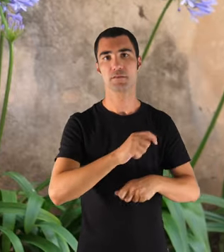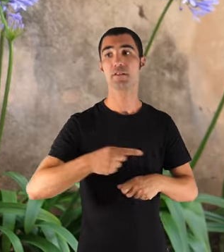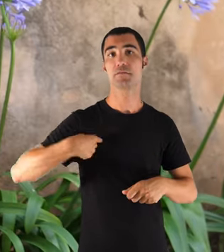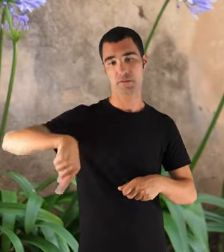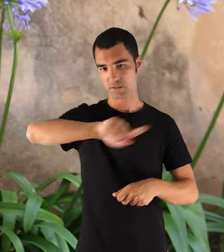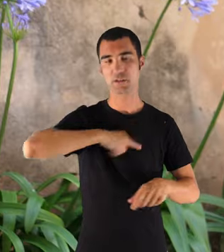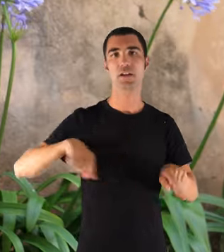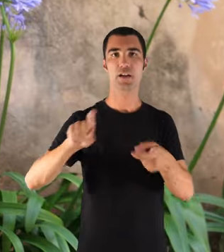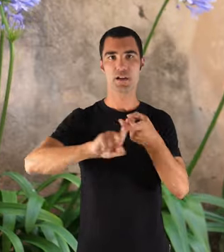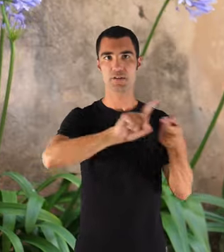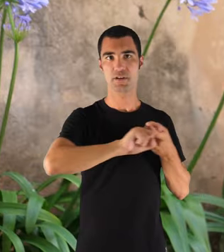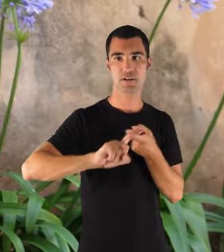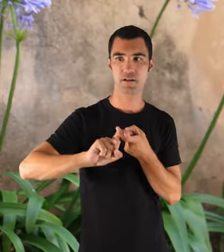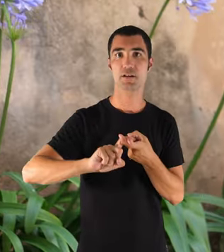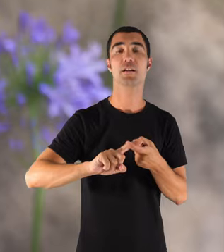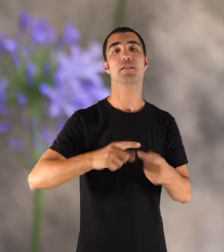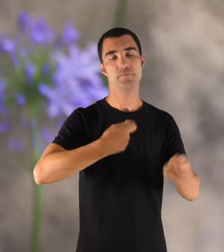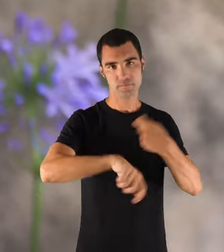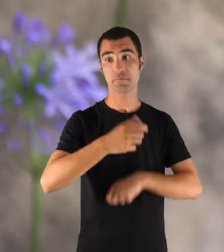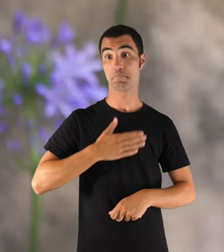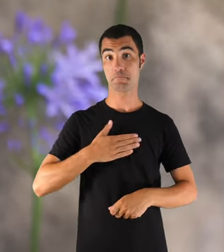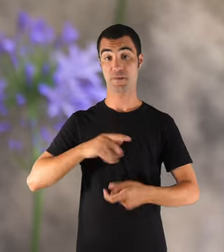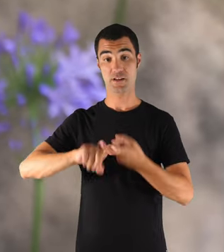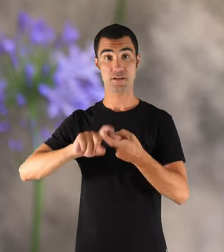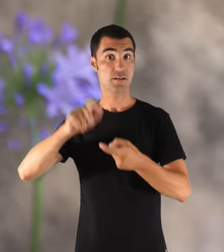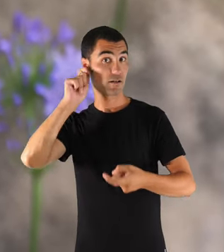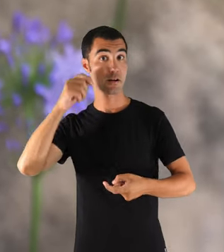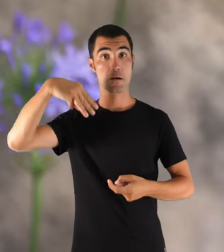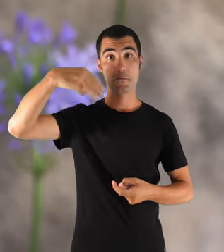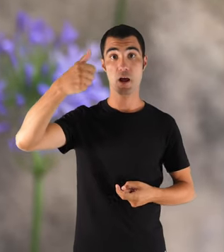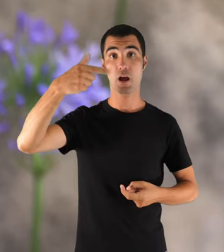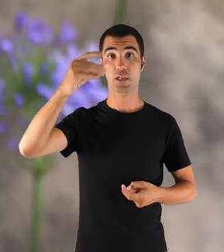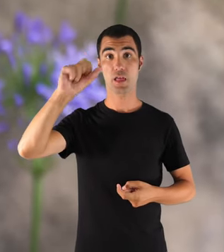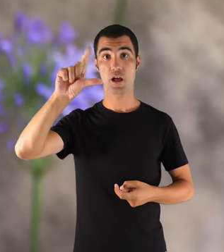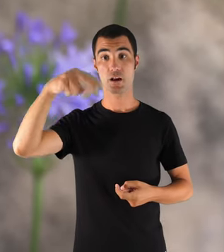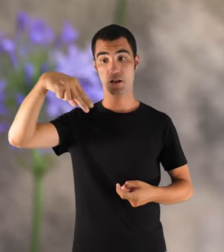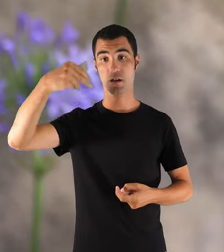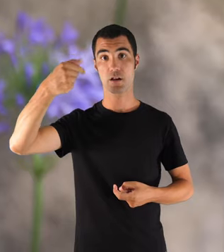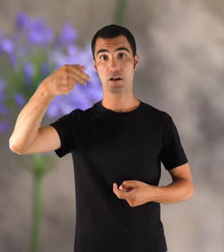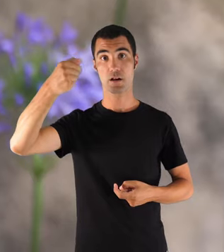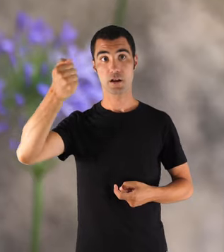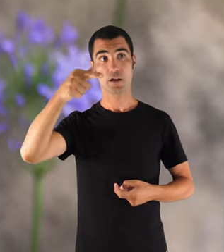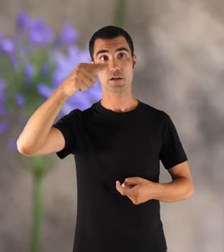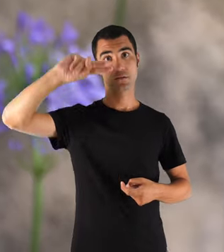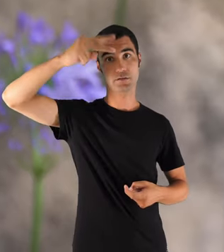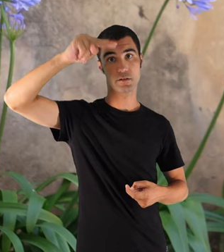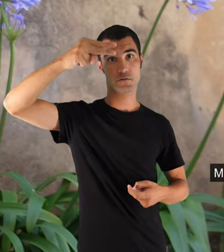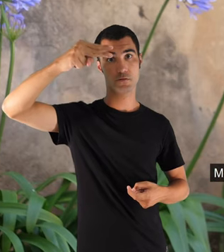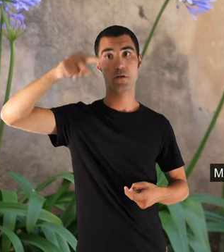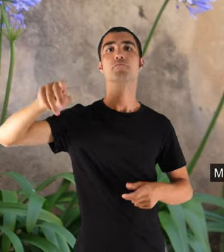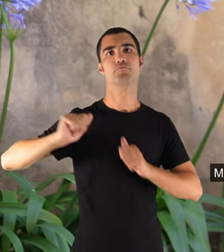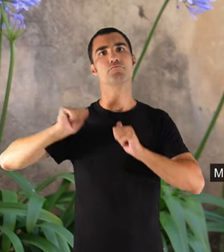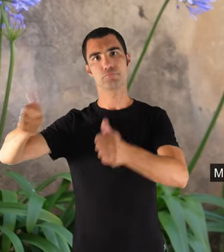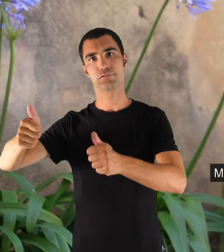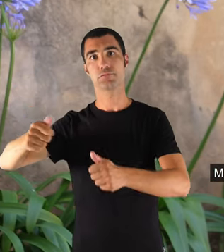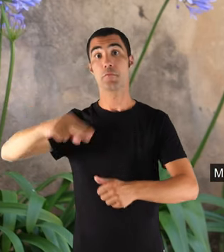venedores vàrem a ser Madalena i jo. La meva germana, Madalena, que era la segona, va començar. Mon